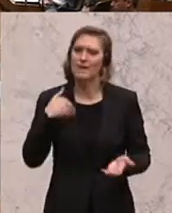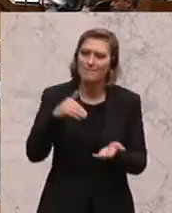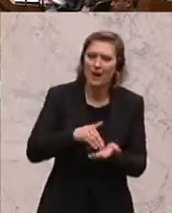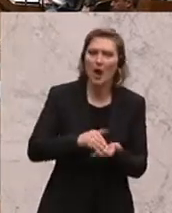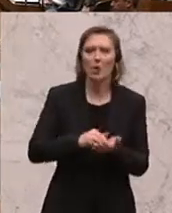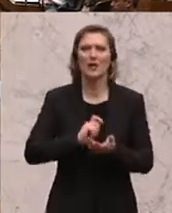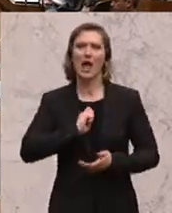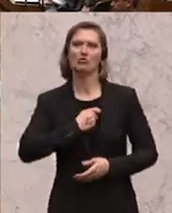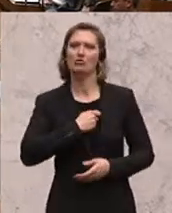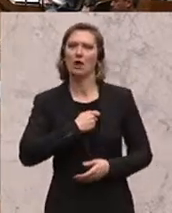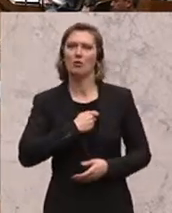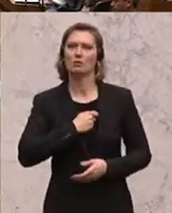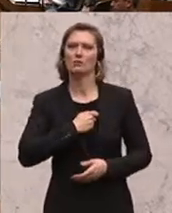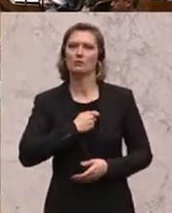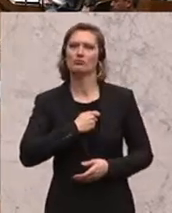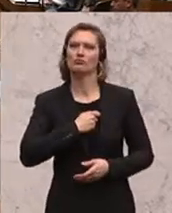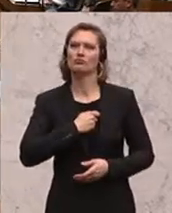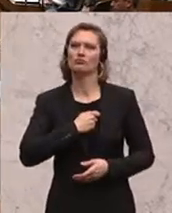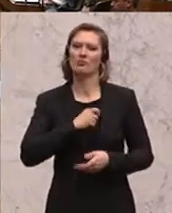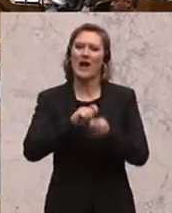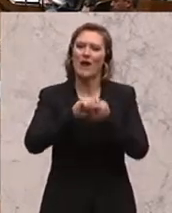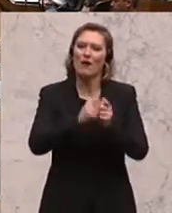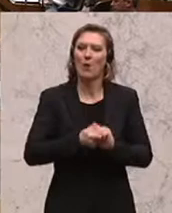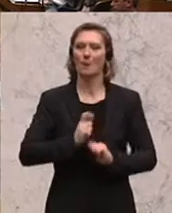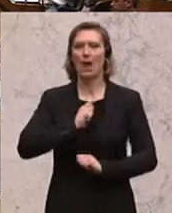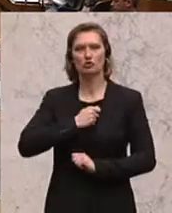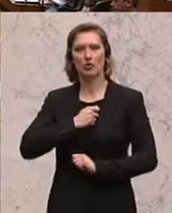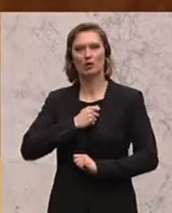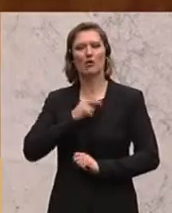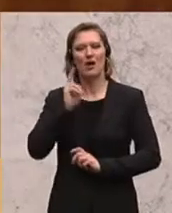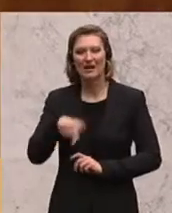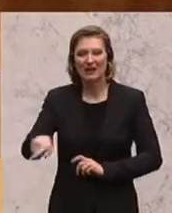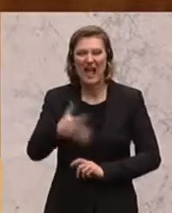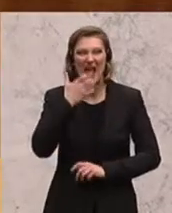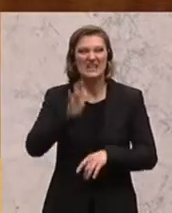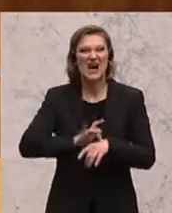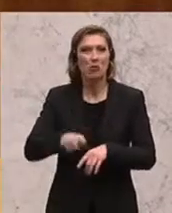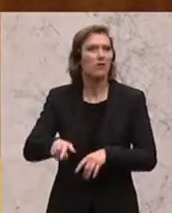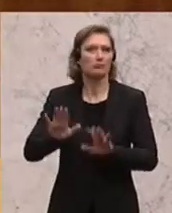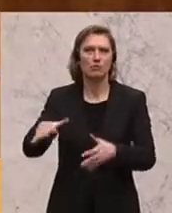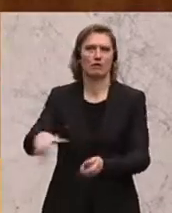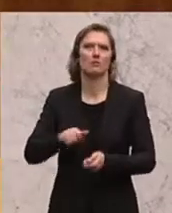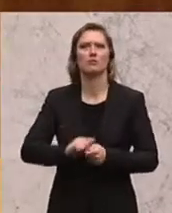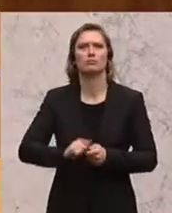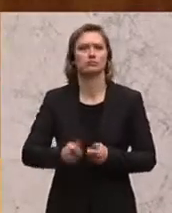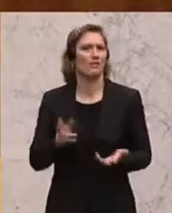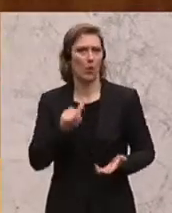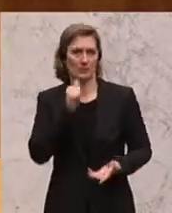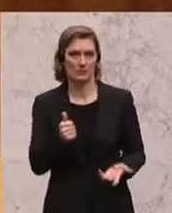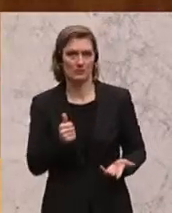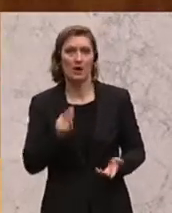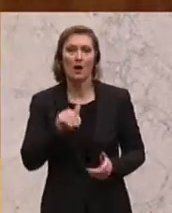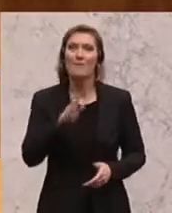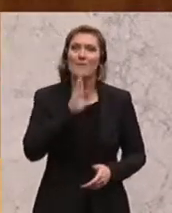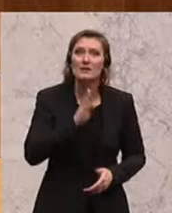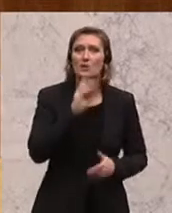eine Mentalität, eine Reformmentalität, die auch die heißen Kartoffeln angeht. Und jeder in diesem Hohen Haus weiß es. Wir brauchen eine